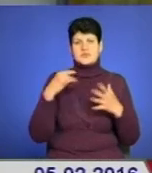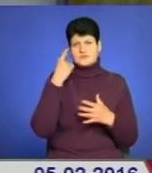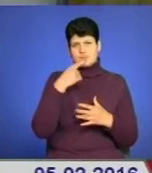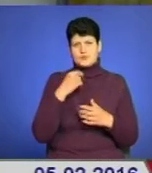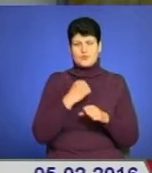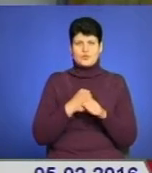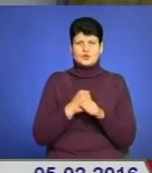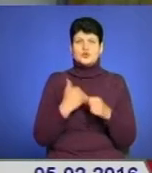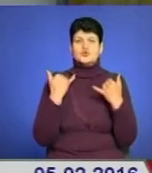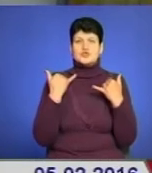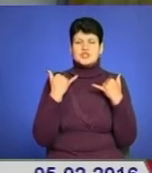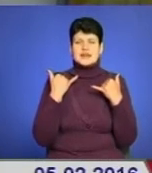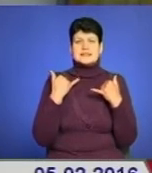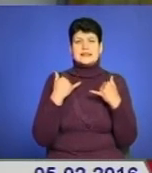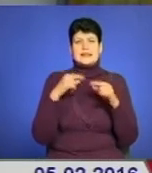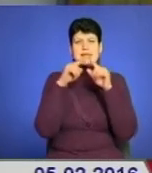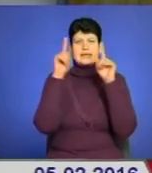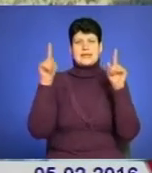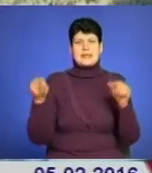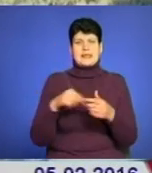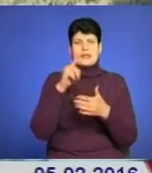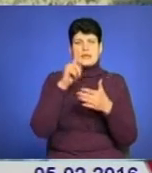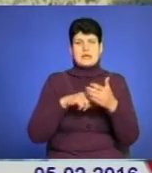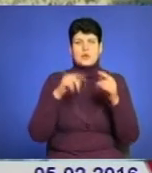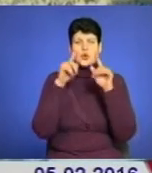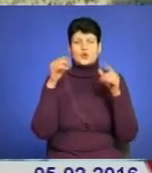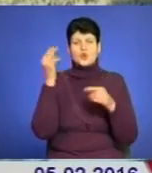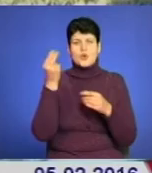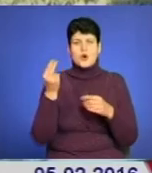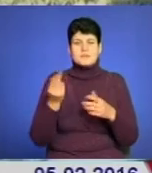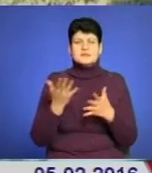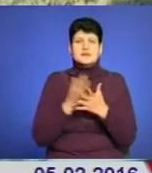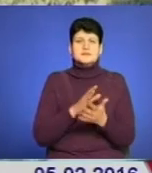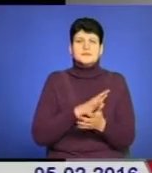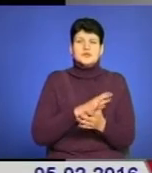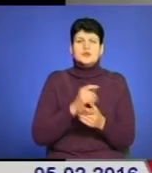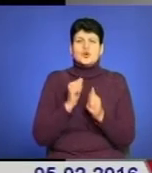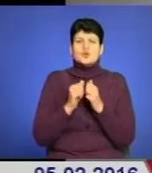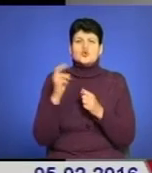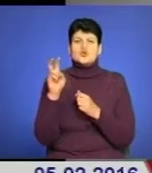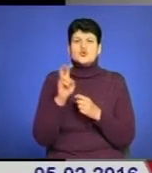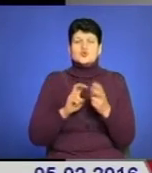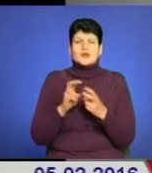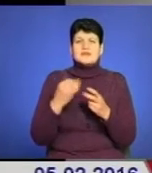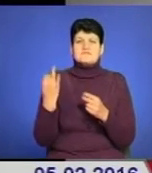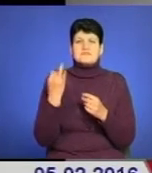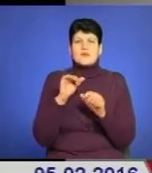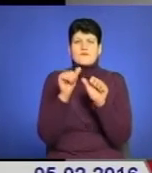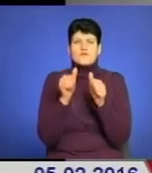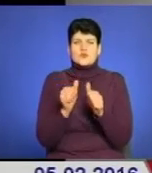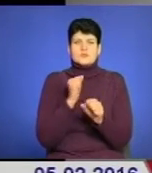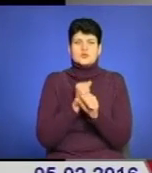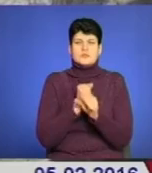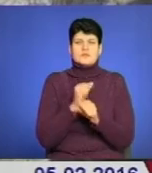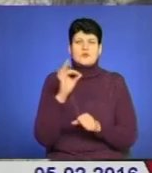Сучасний український іконопис багатий, кажуть художники. Кожен майстер шукає цікаві форми. Незвичний твір для проєкту створив і Роман